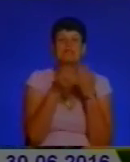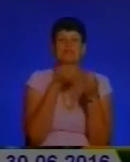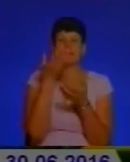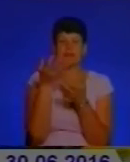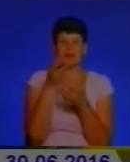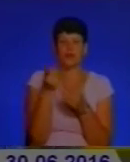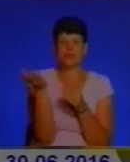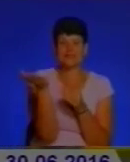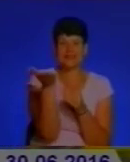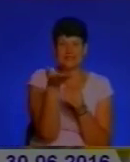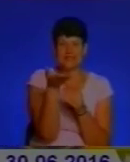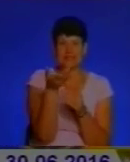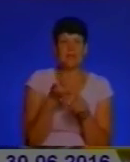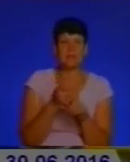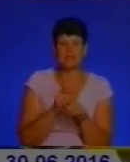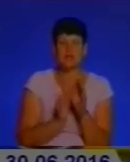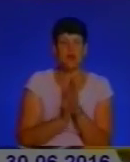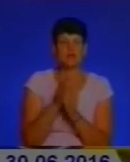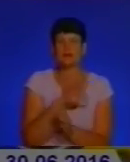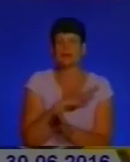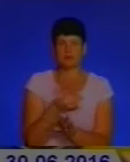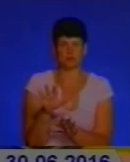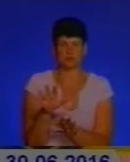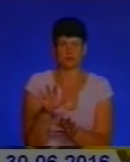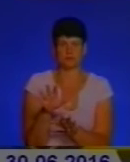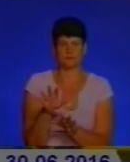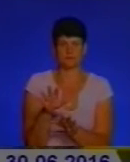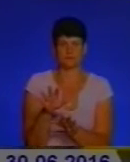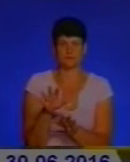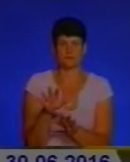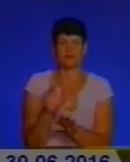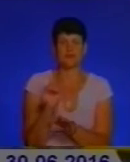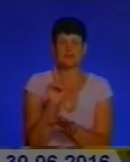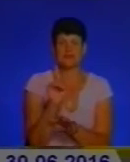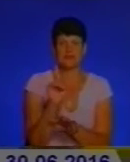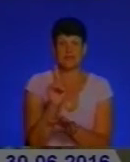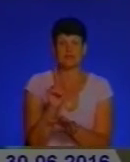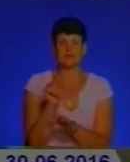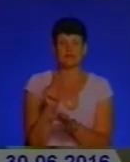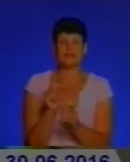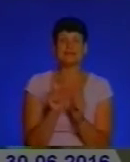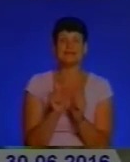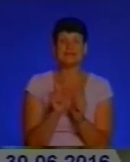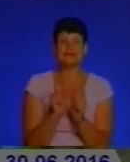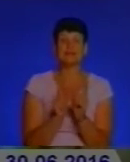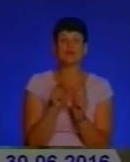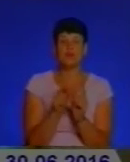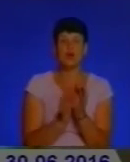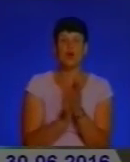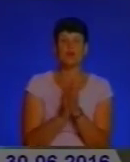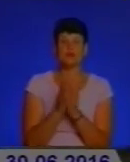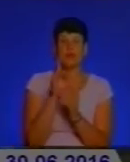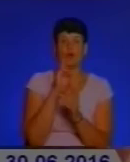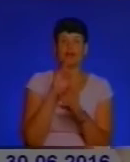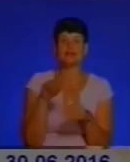ось зрізати, він вже більше рости не буде. Більше не буде. Ні, не росте, він тільки тоді росте, поки він не дасть